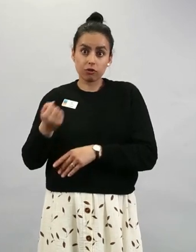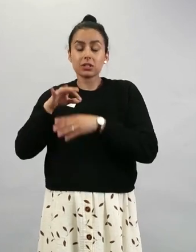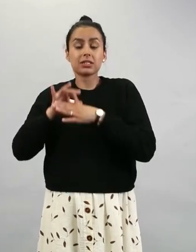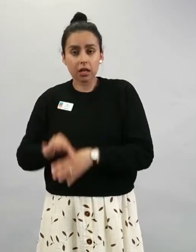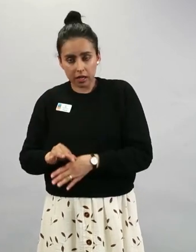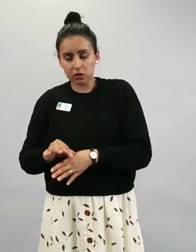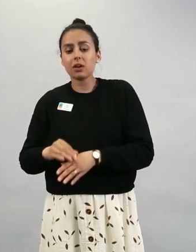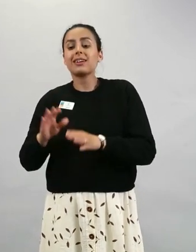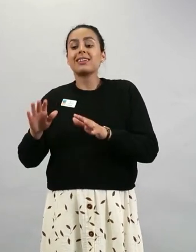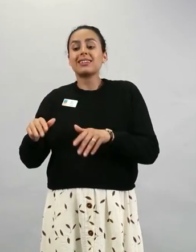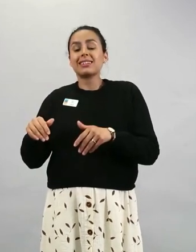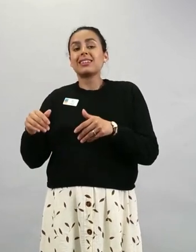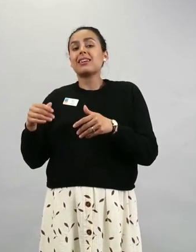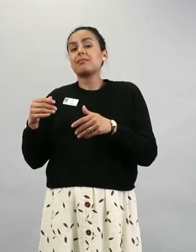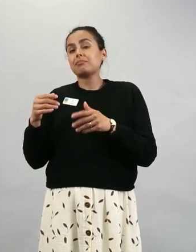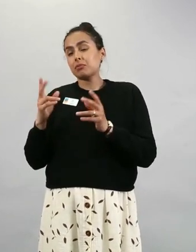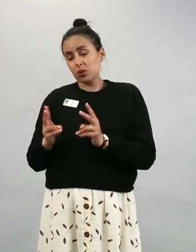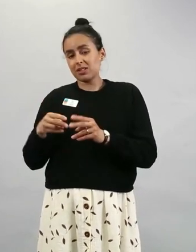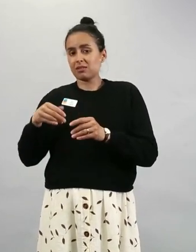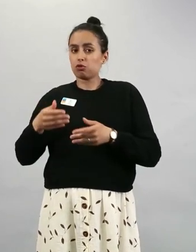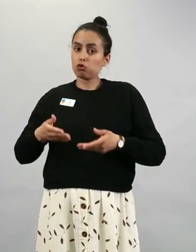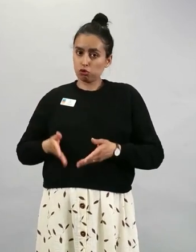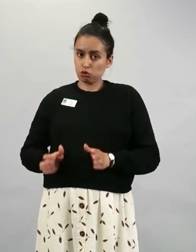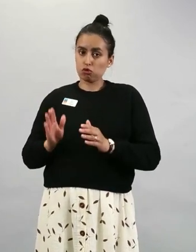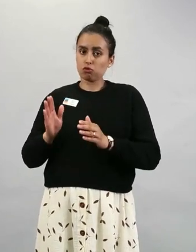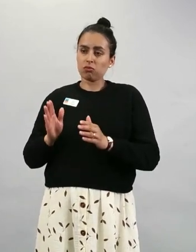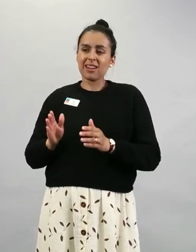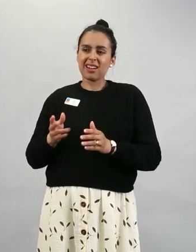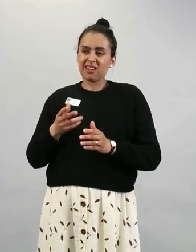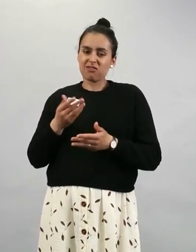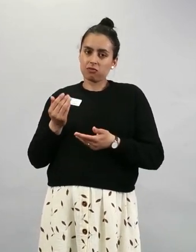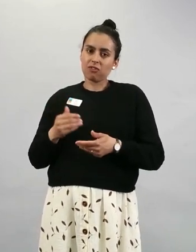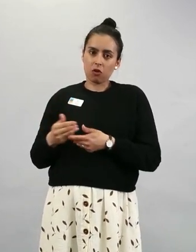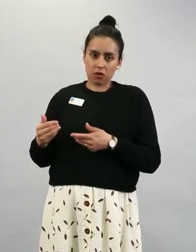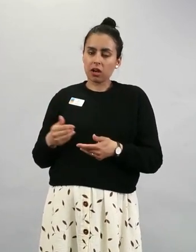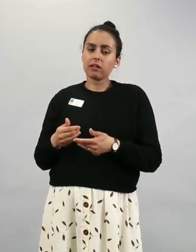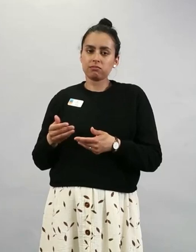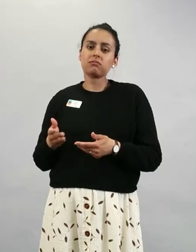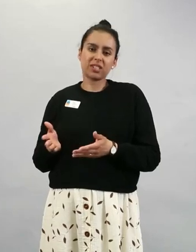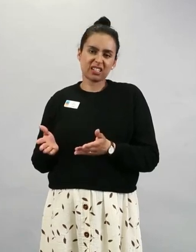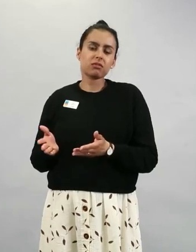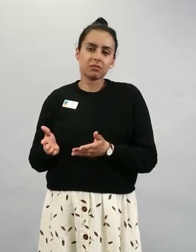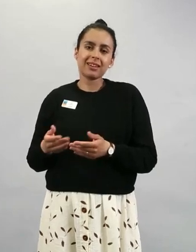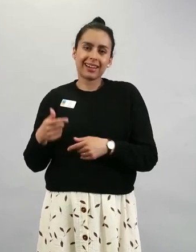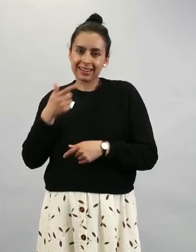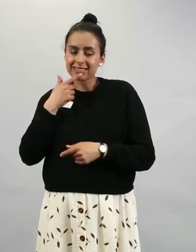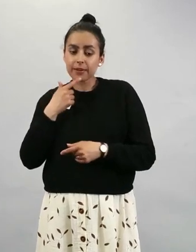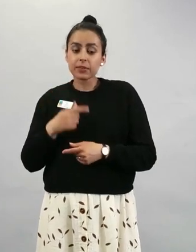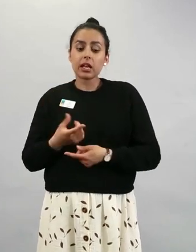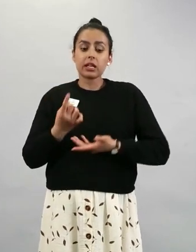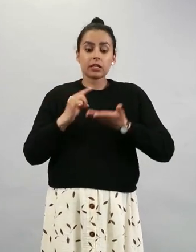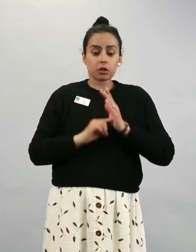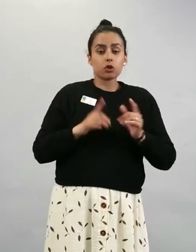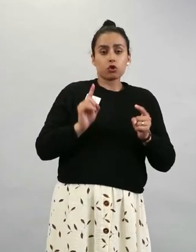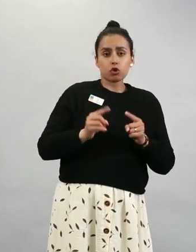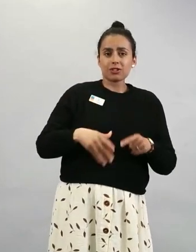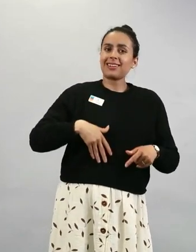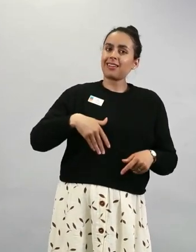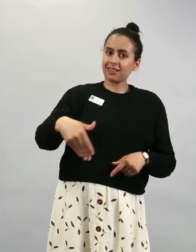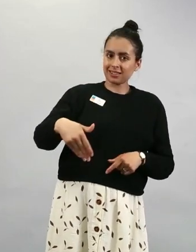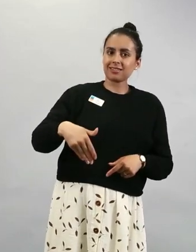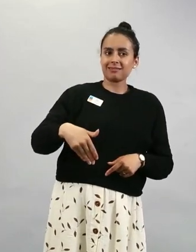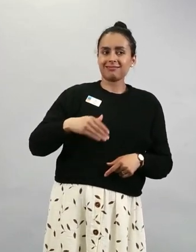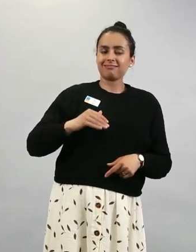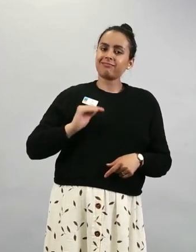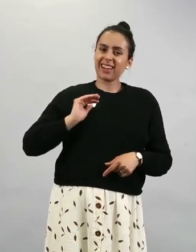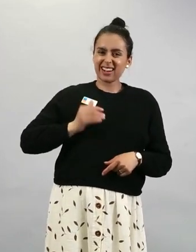näkökulmasta on otettu se kanta, että jos raskaana olevana naisella on lääketieteellisiä syitä, hänellä